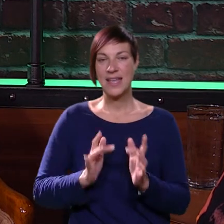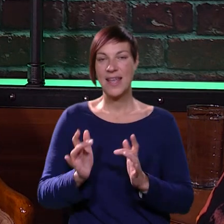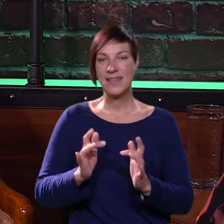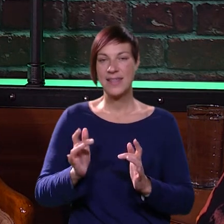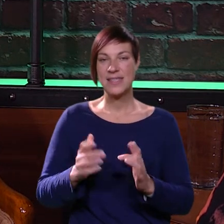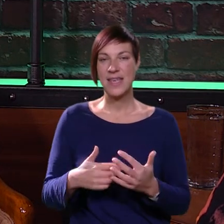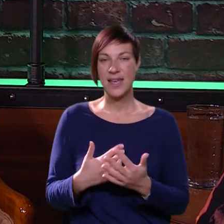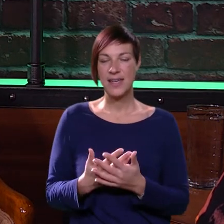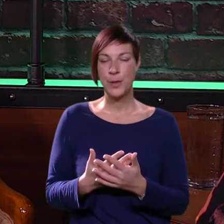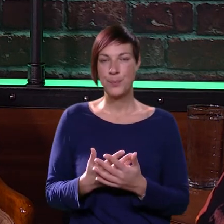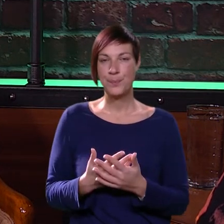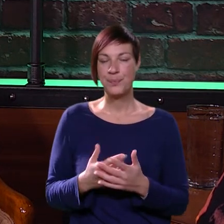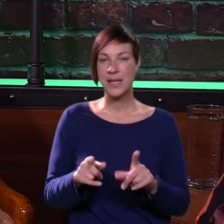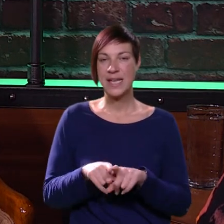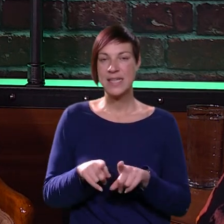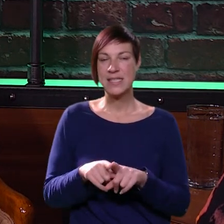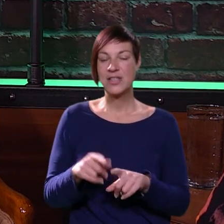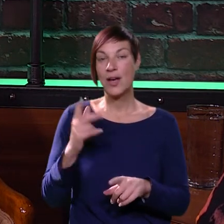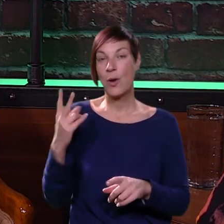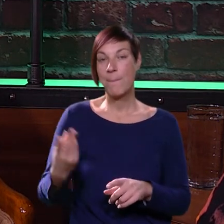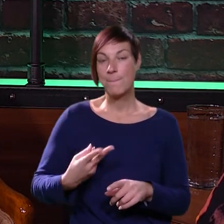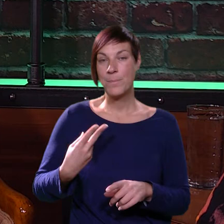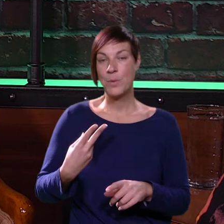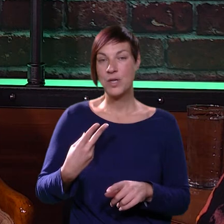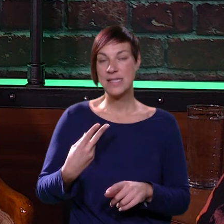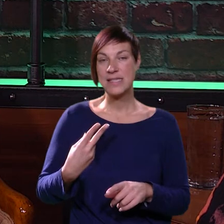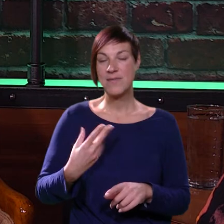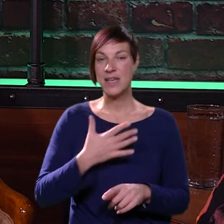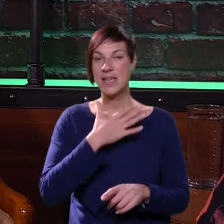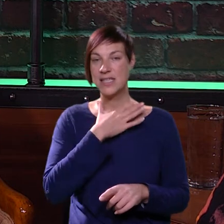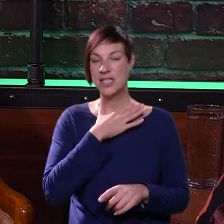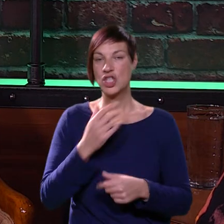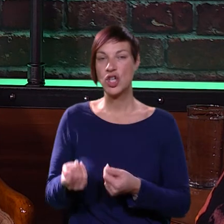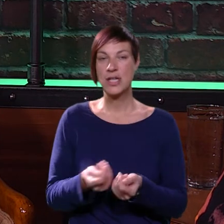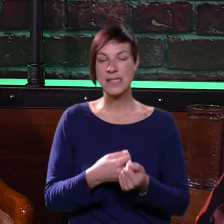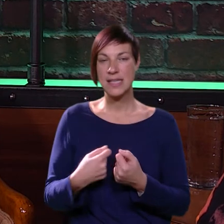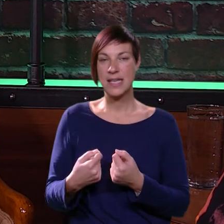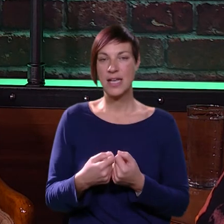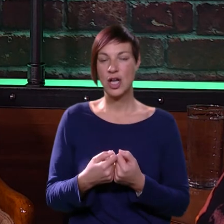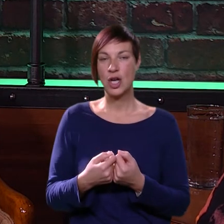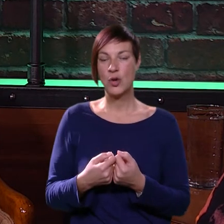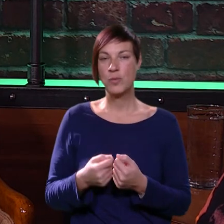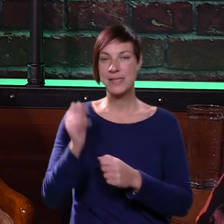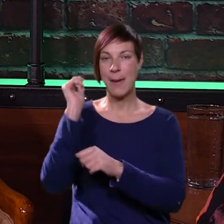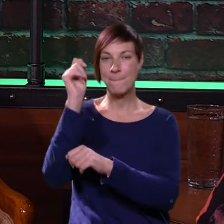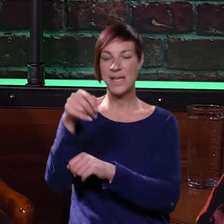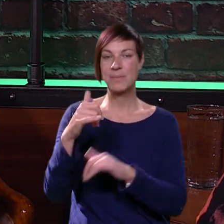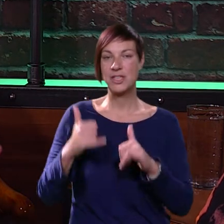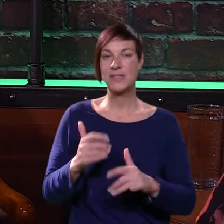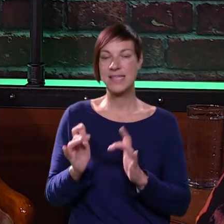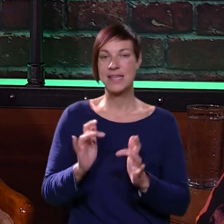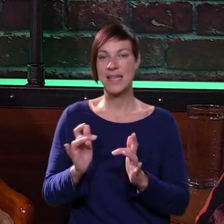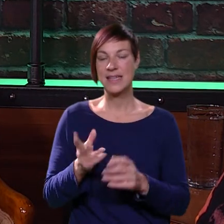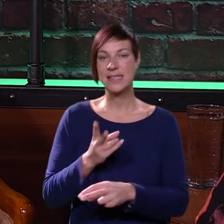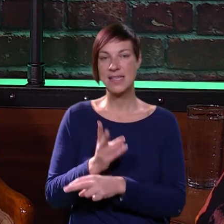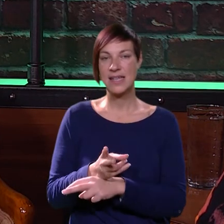natjeconja, također je pozvana za školski klub, za badminton, sad